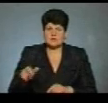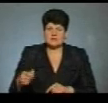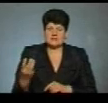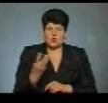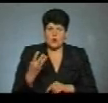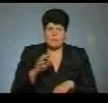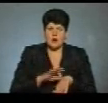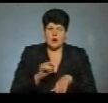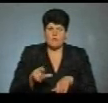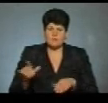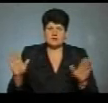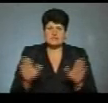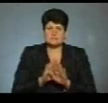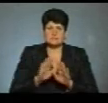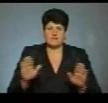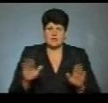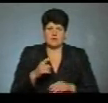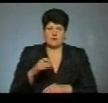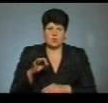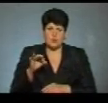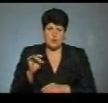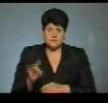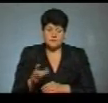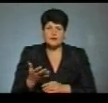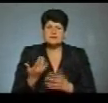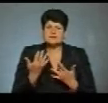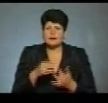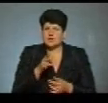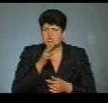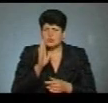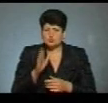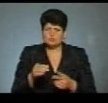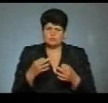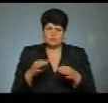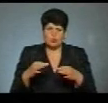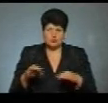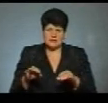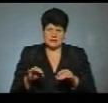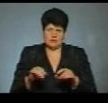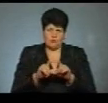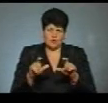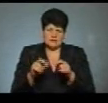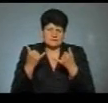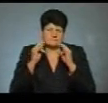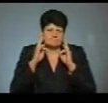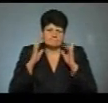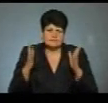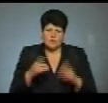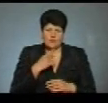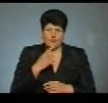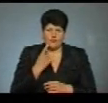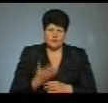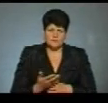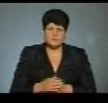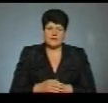трьома хворими, які співали у хорі Почаєвської лаври. Скільки часу стоятимуть пропускні пости біля Почаєва, наразі невідомо, каже В'ячеслав